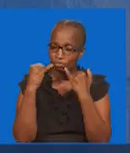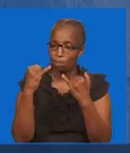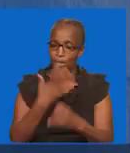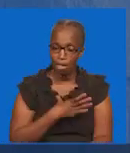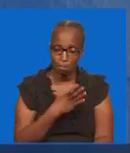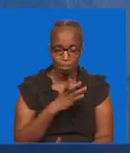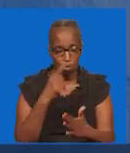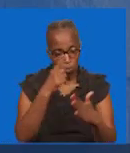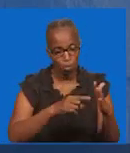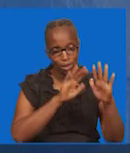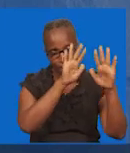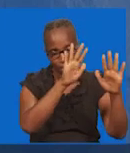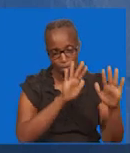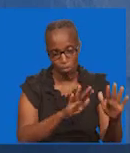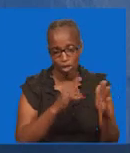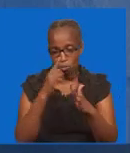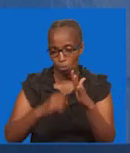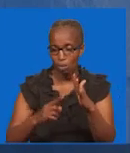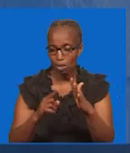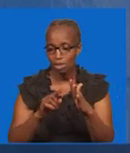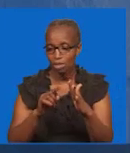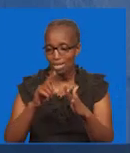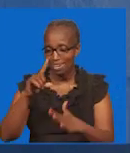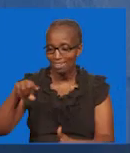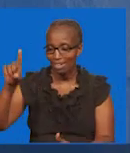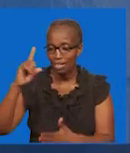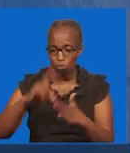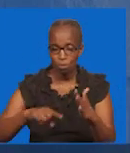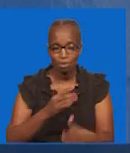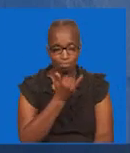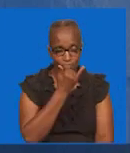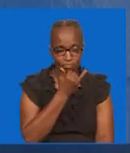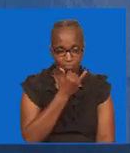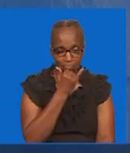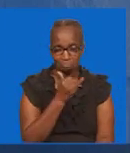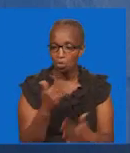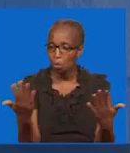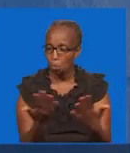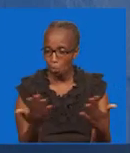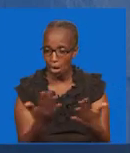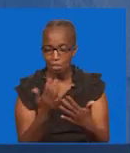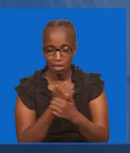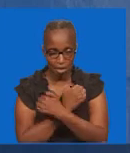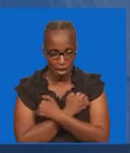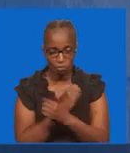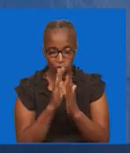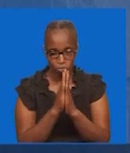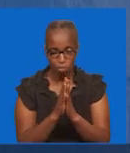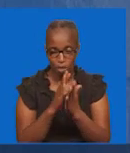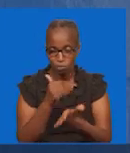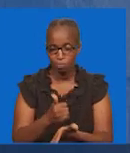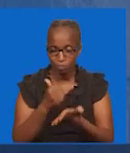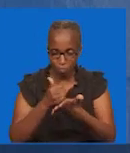onyo Na kuambia watu Hili alifai Maali kuna Chukizo Buwana tuwaubirie upendo Maali kuna Maali akuna upendo Buwana